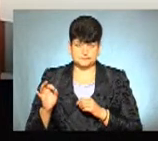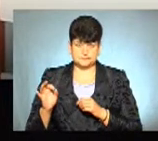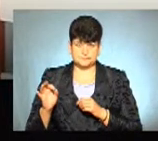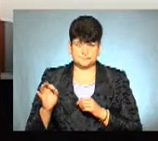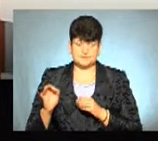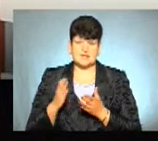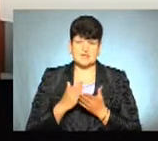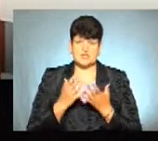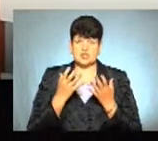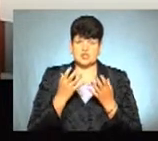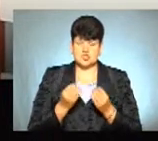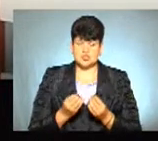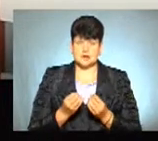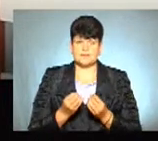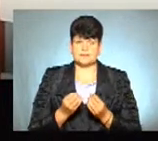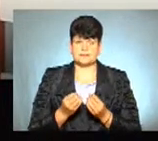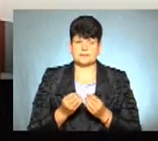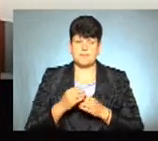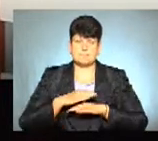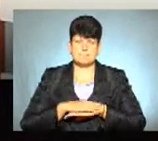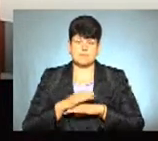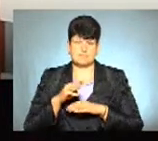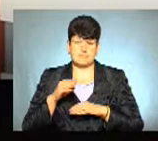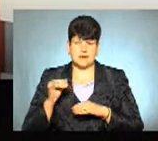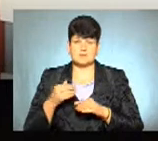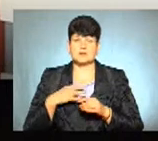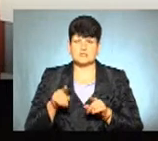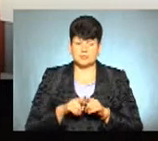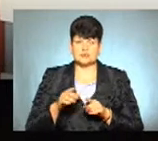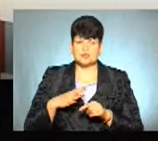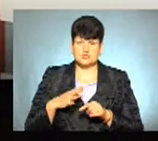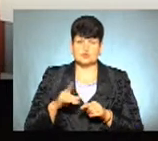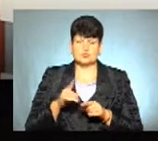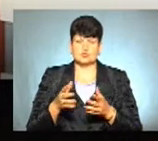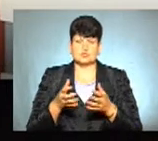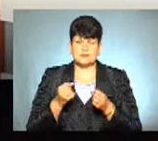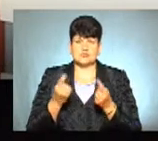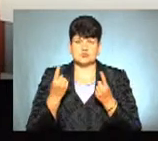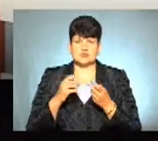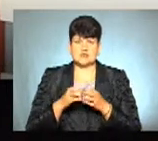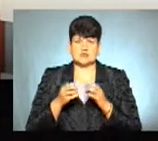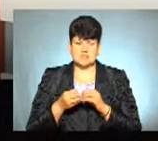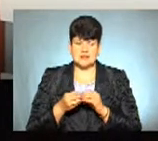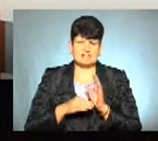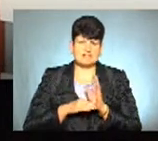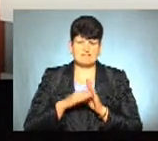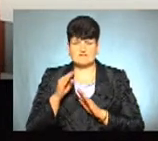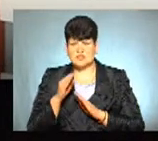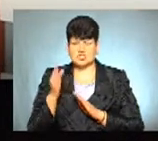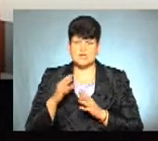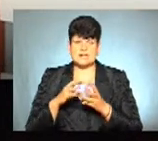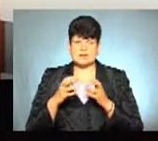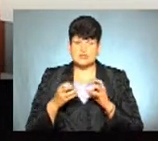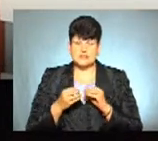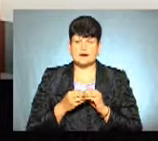Є ще певний ряд предметів, де ми також очікуємо, що ми отримаємо високі результати, найвищий, скажімо, результат,